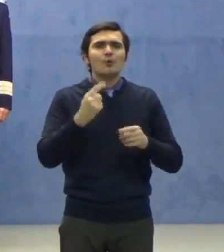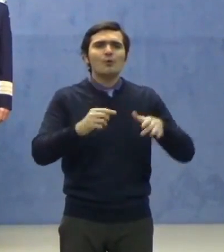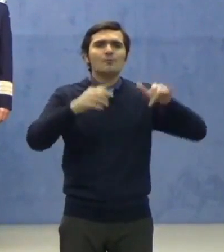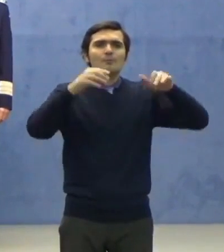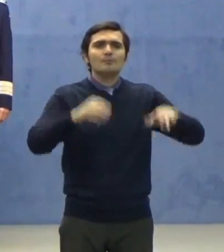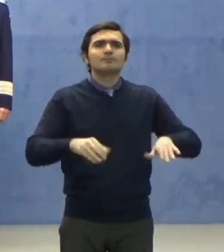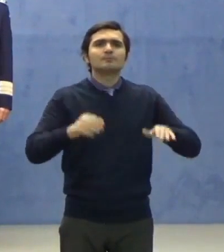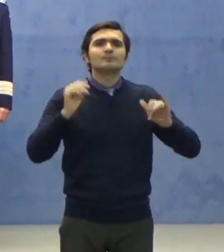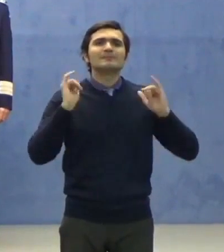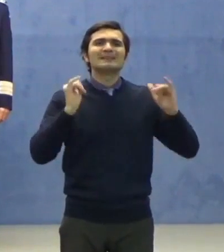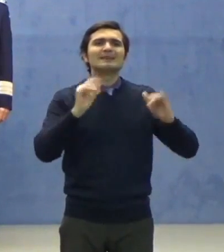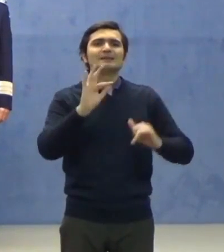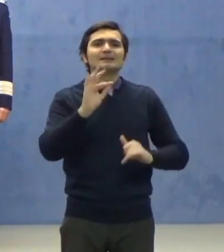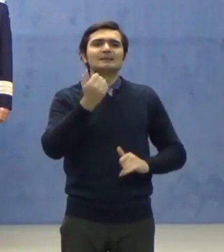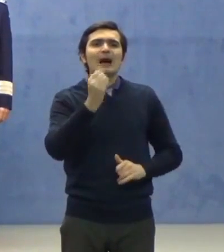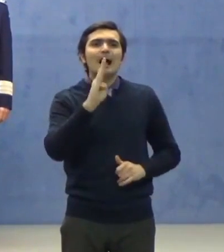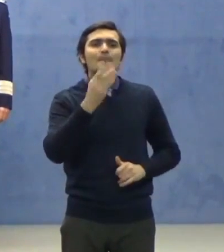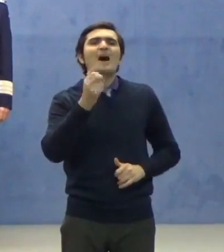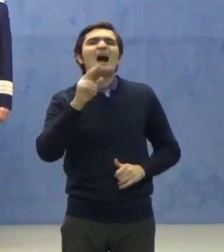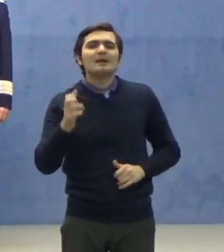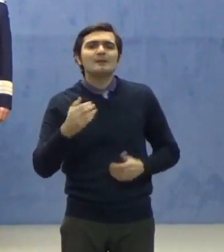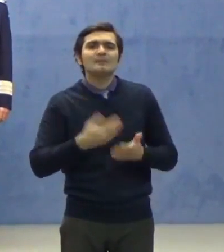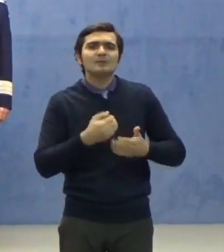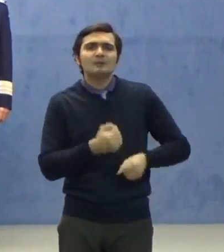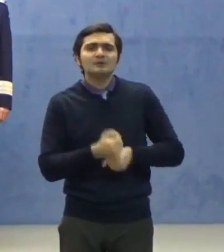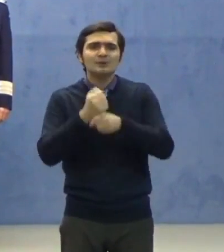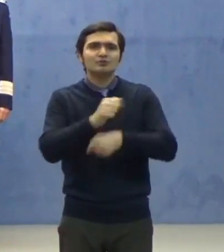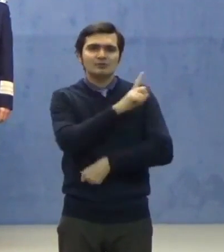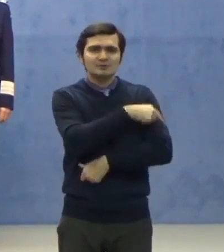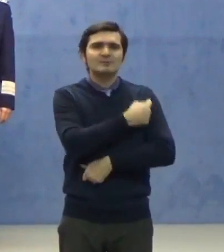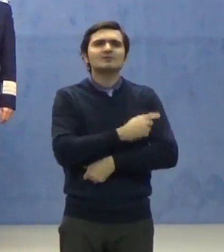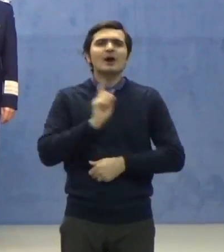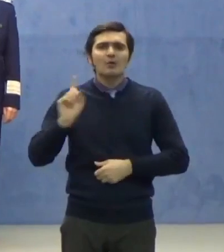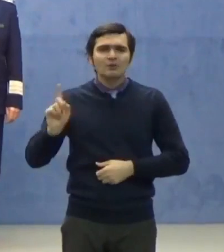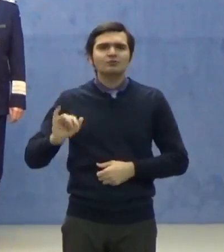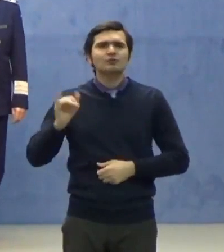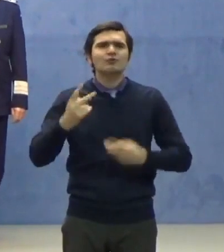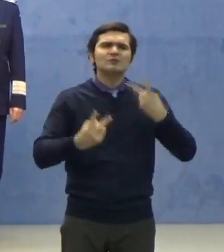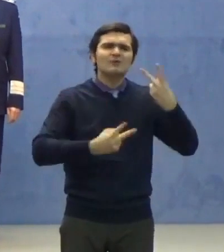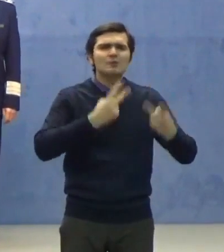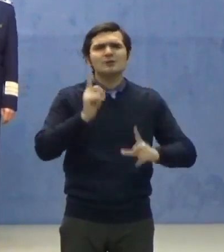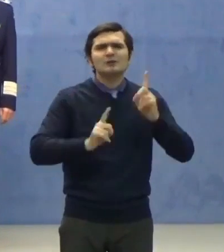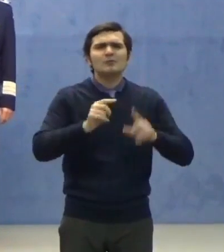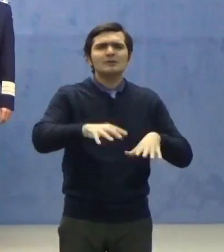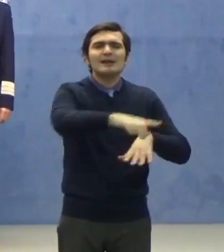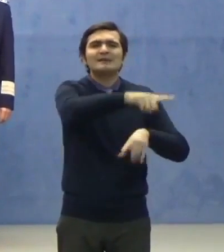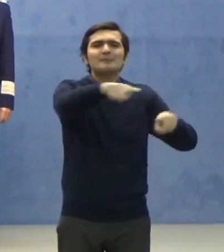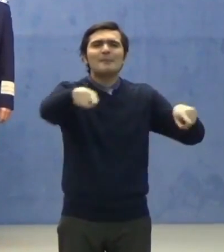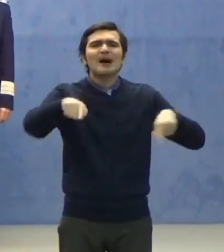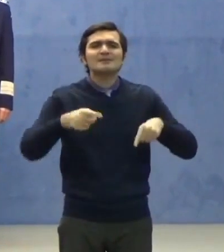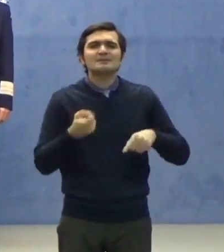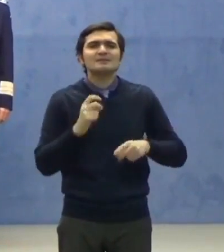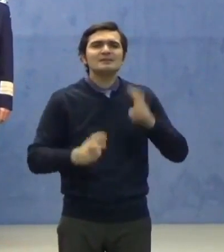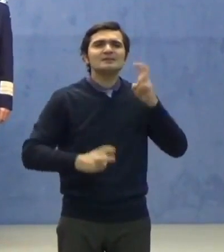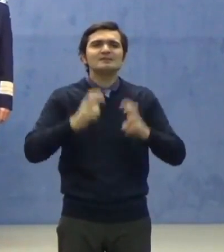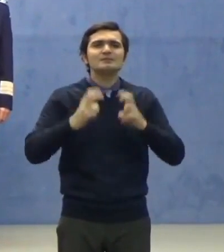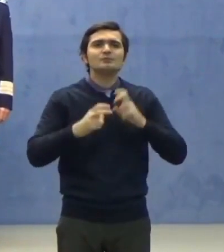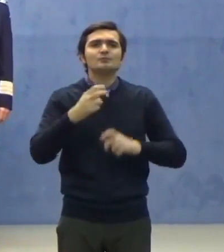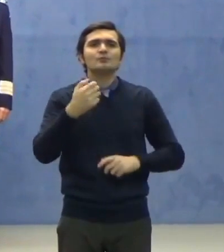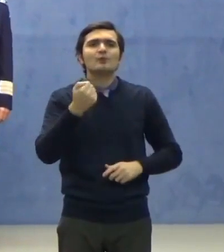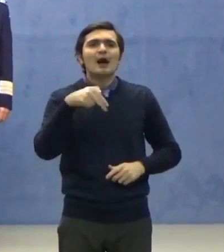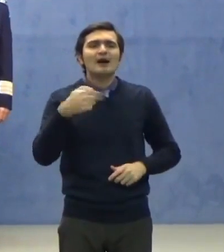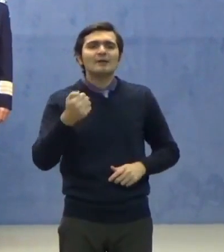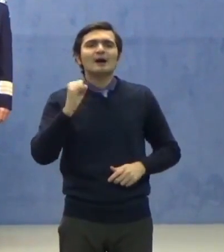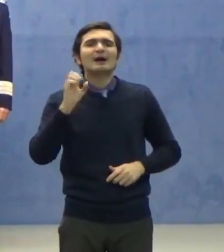Spitalului respectiv și vor folosi și spații ale Institutului Ana Aslan pentru a pregăti o